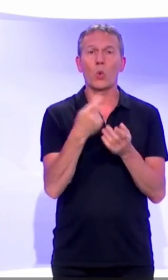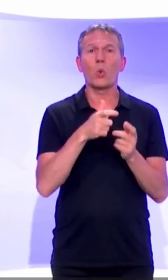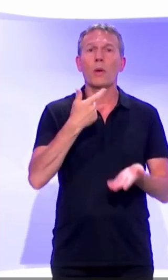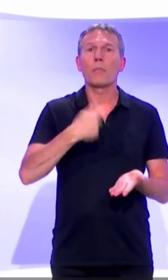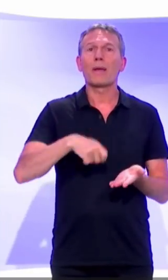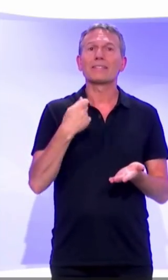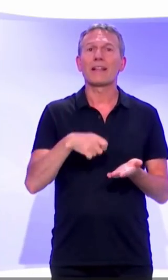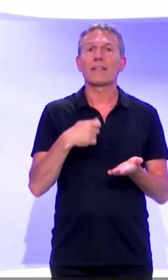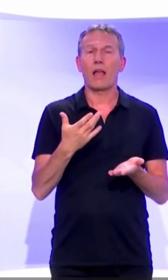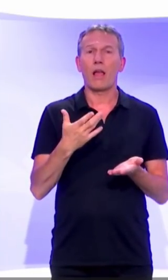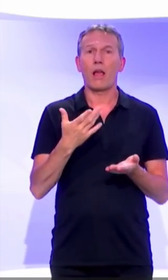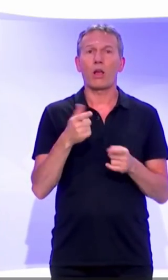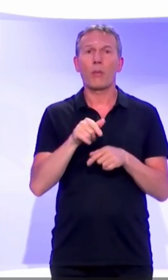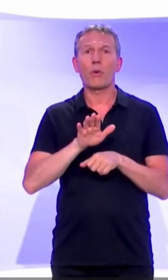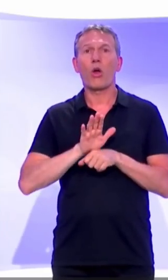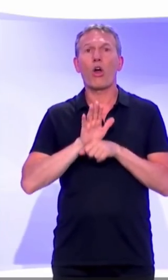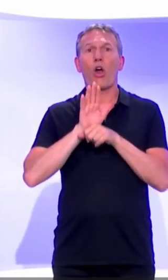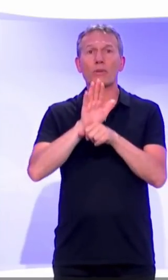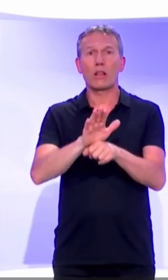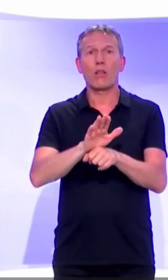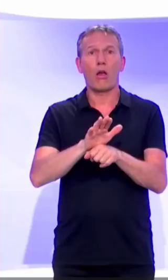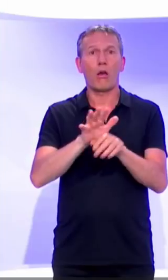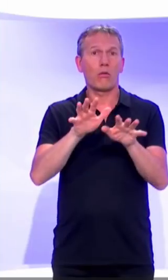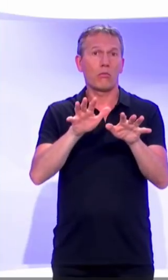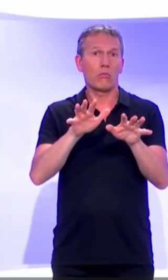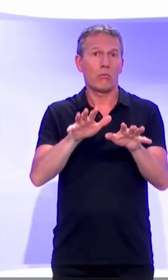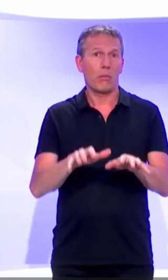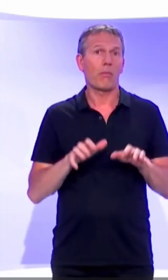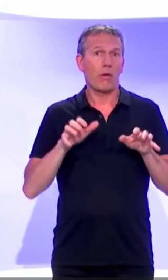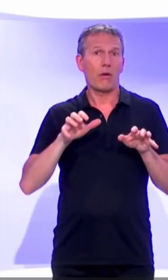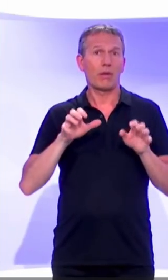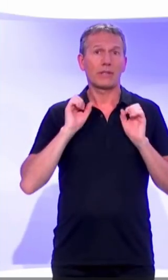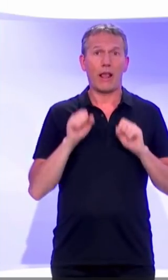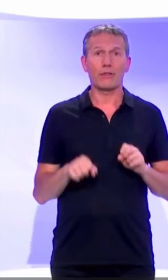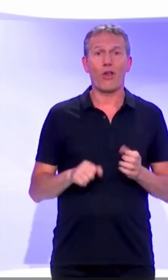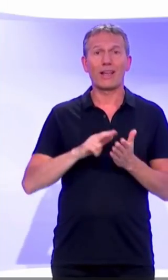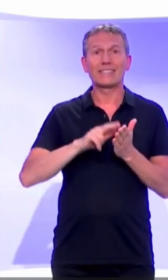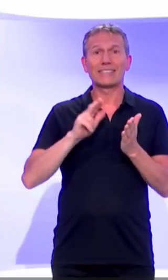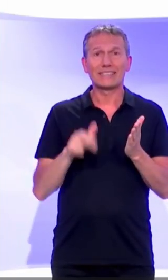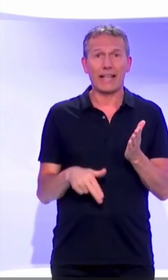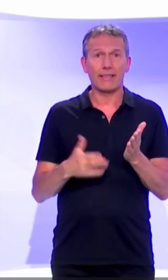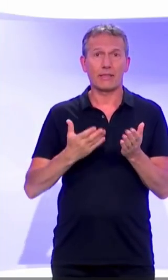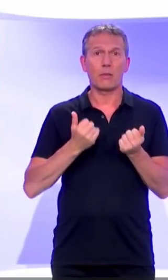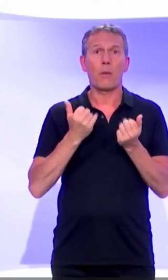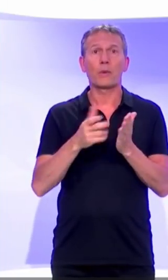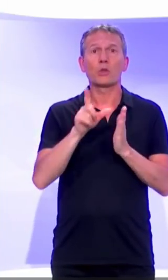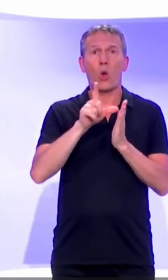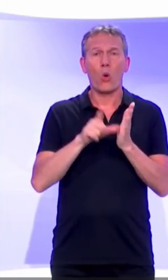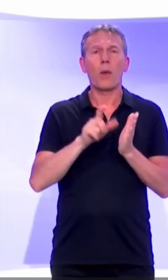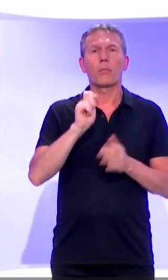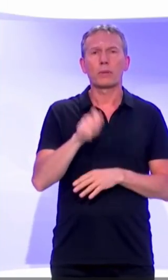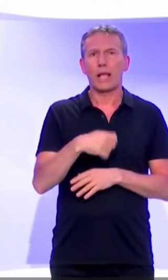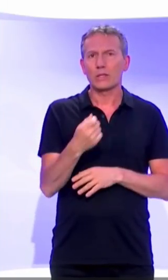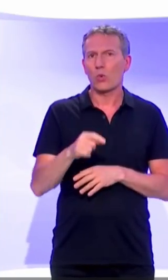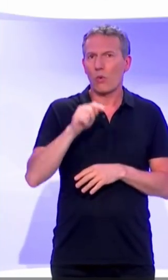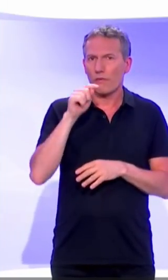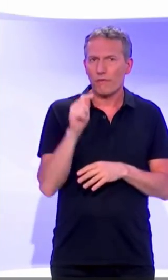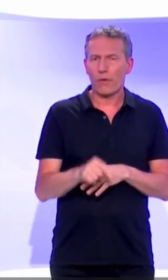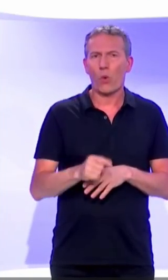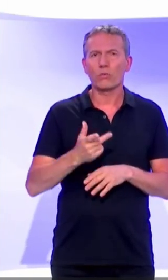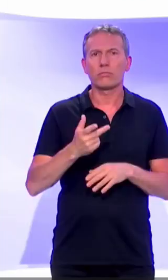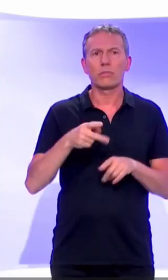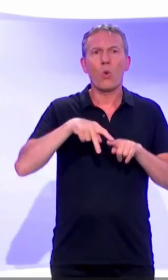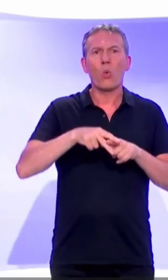représentants des parlementaires qui ont signé cette proposition de loi. Évidemment, il faut faire en sorte que l'outil